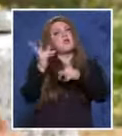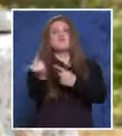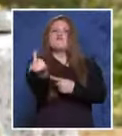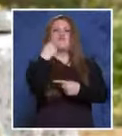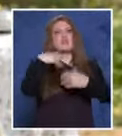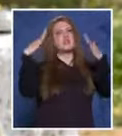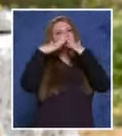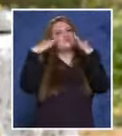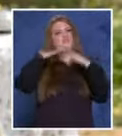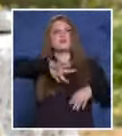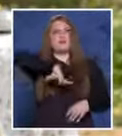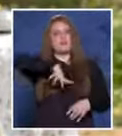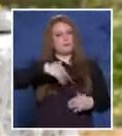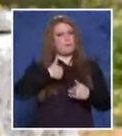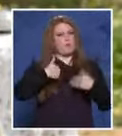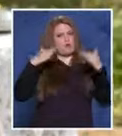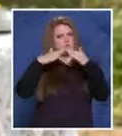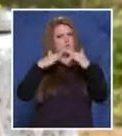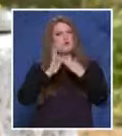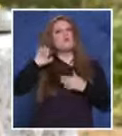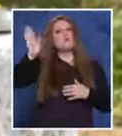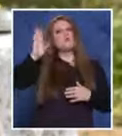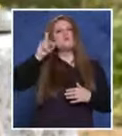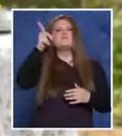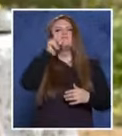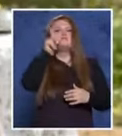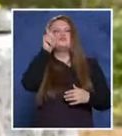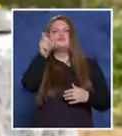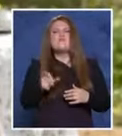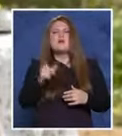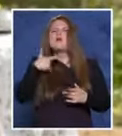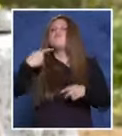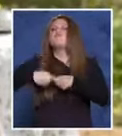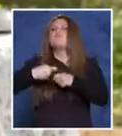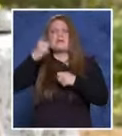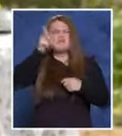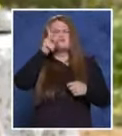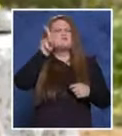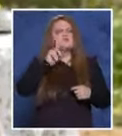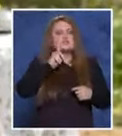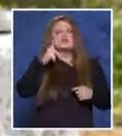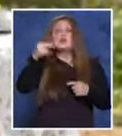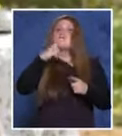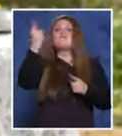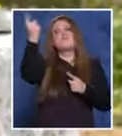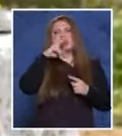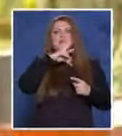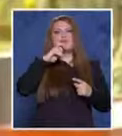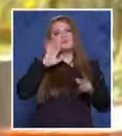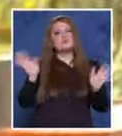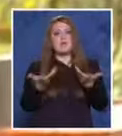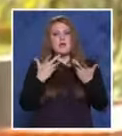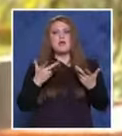къщата и да краде. И отива Христо Кънев и го попитала како да направи. Христо Кънев е казал повика и полиция.